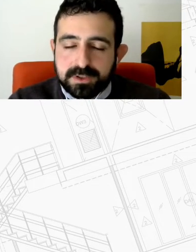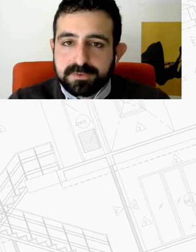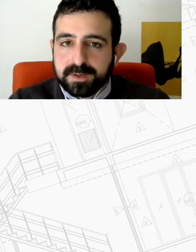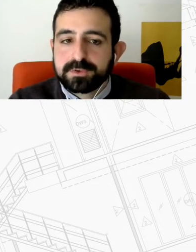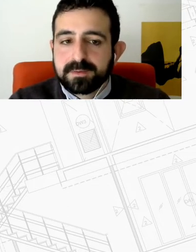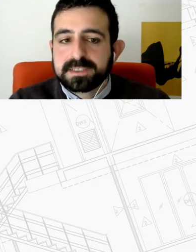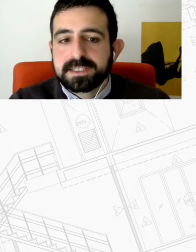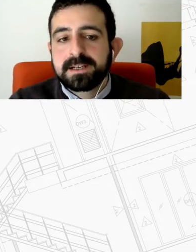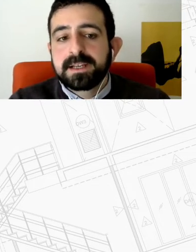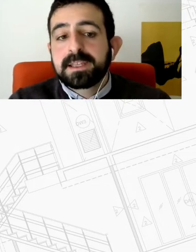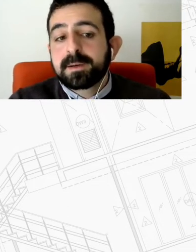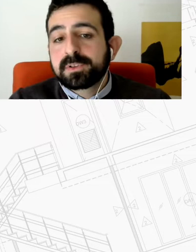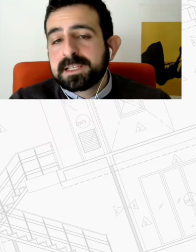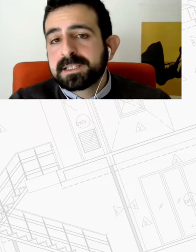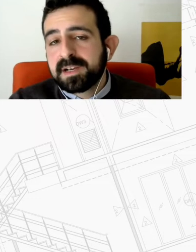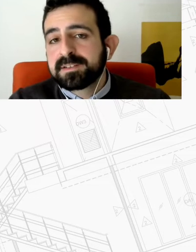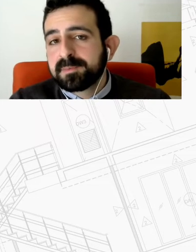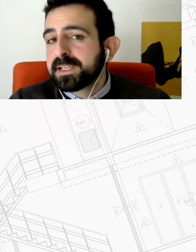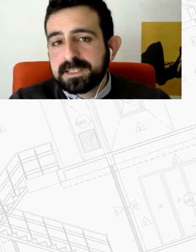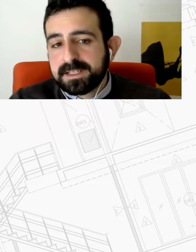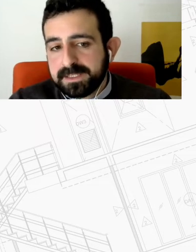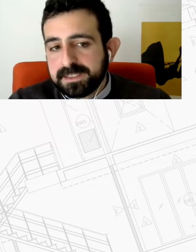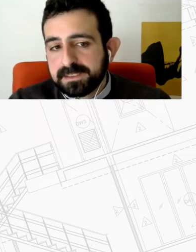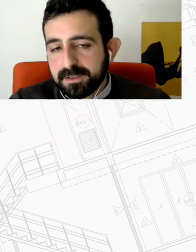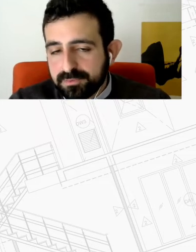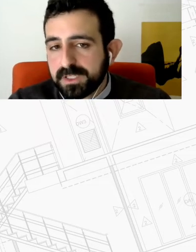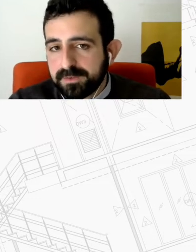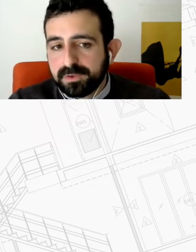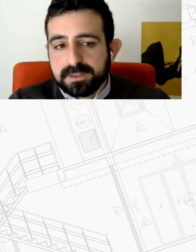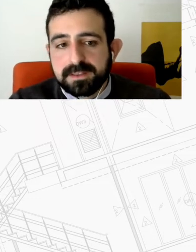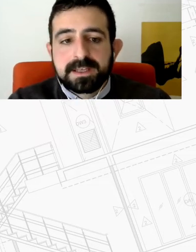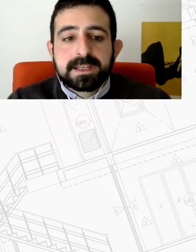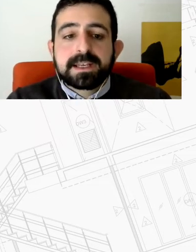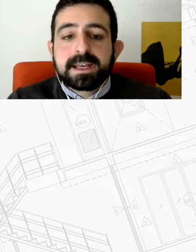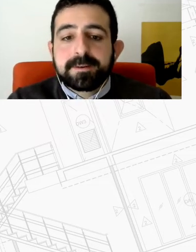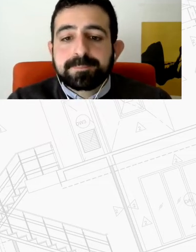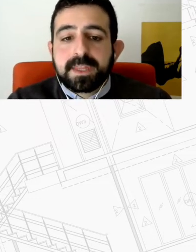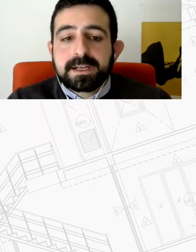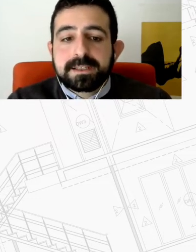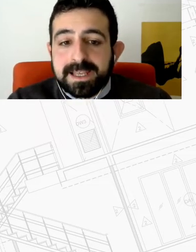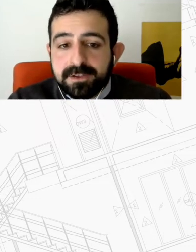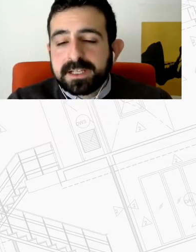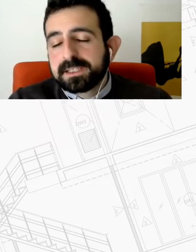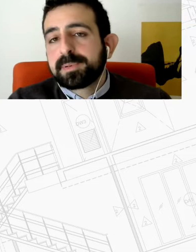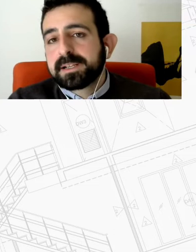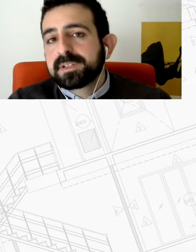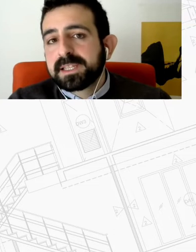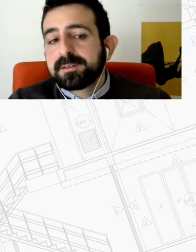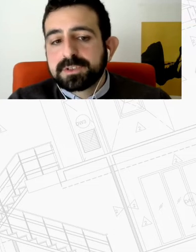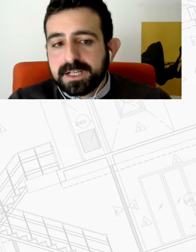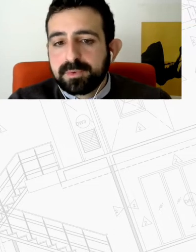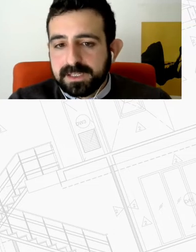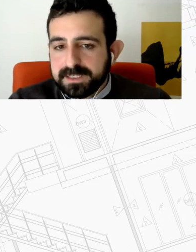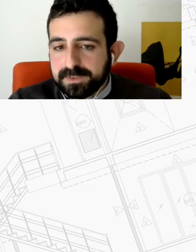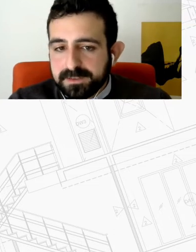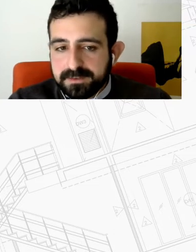στις χώρες που εφαρμόστηκε μαζικά και αποτέλεσε τη βάση ευημερίες για δεκαετίες ακούστηκε και αυτό ήδη η έντονη κρατική παρέμβαση έχει